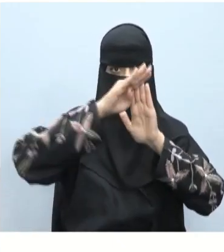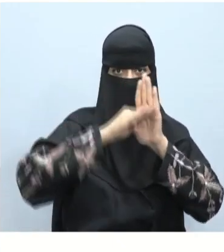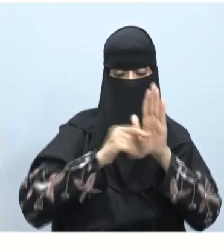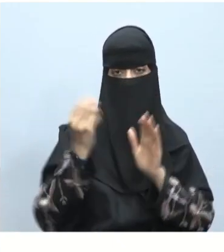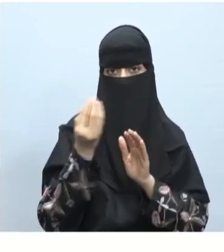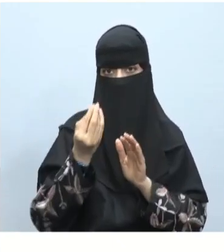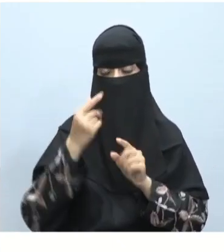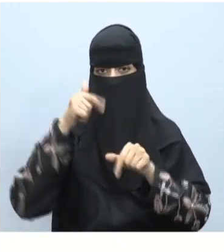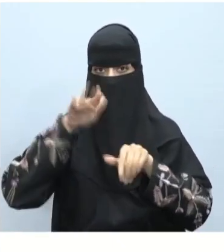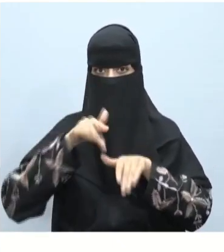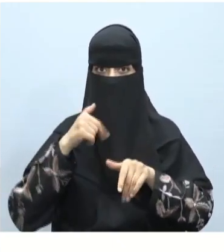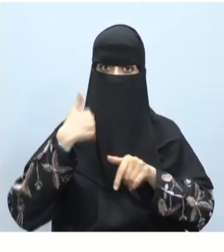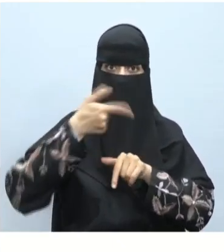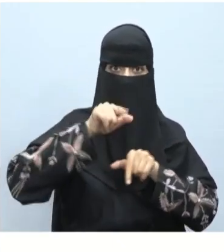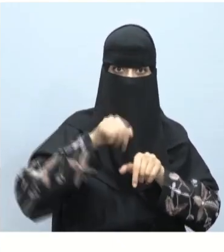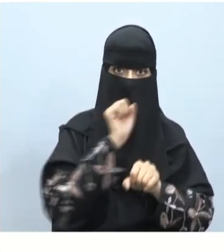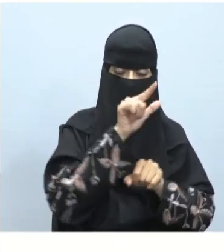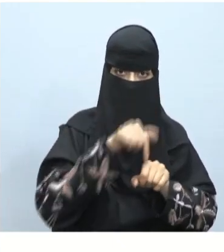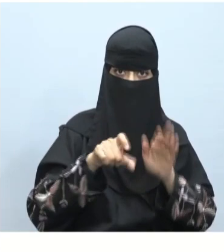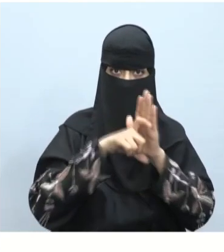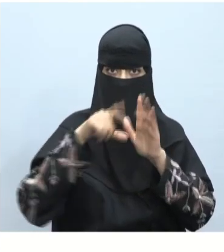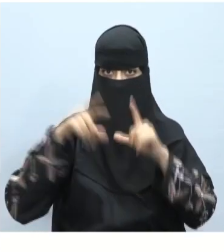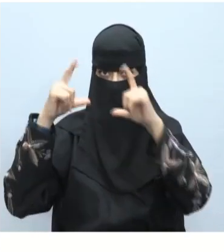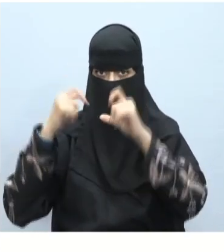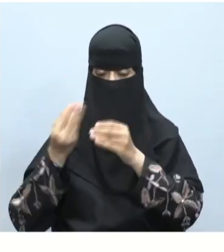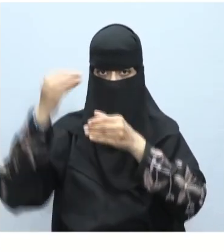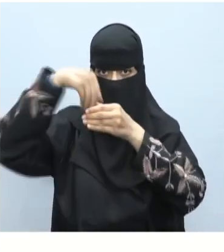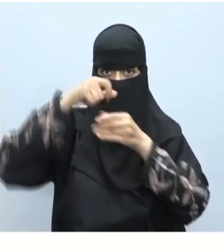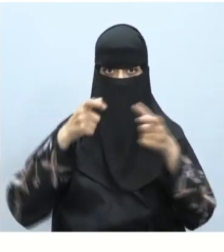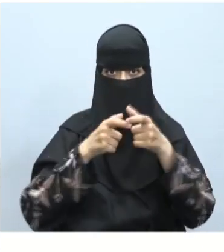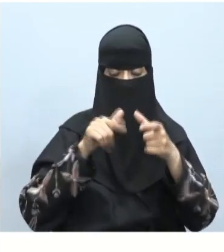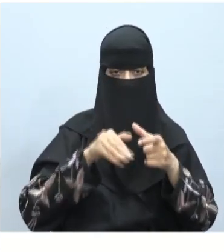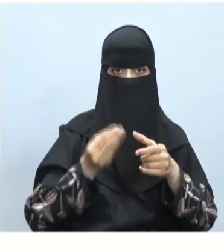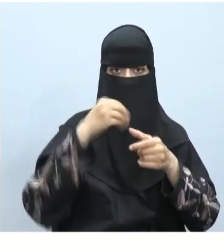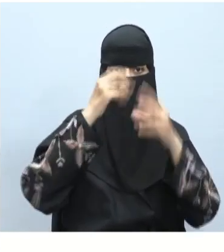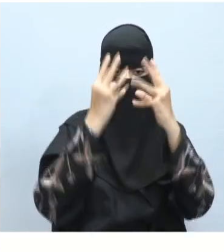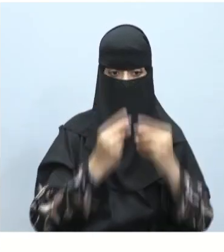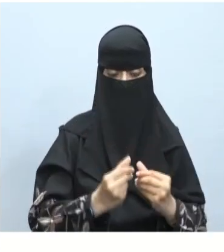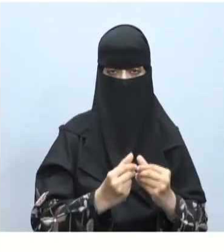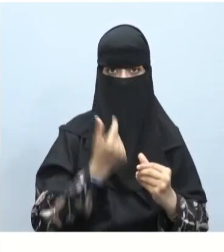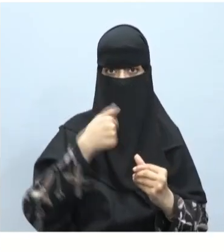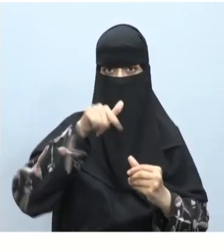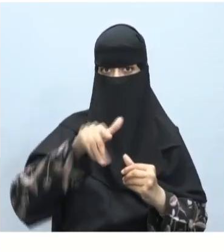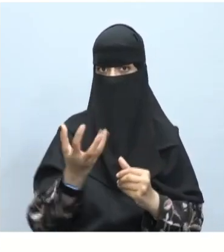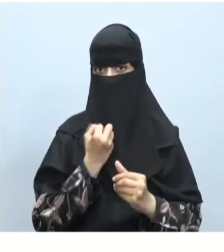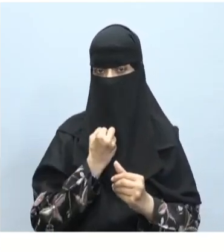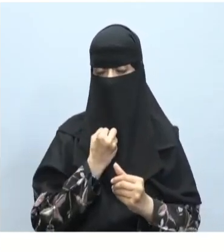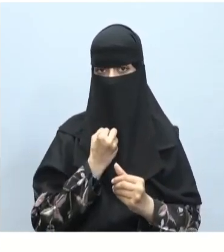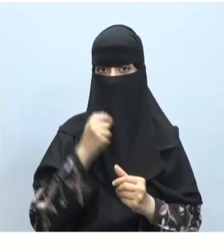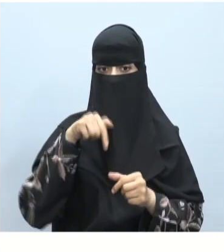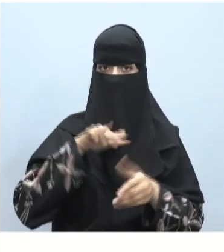بسهولة ولكن يمكنك تخصيص النص والصورة داخل مجموعة المحتوى لتلائم احتياجك